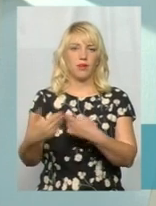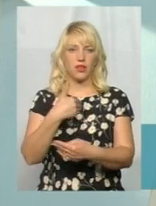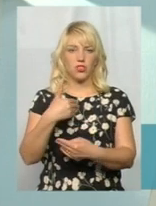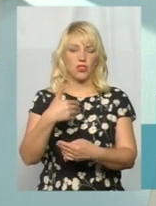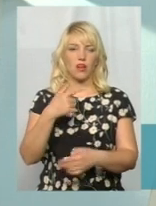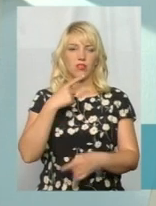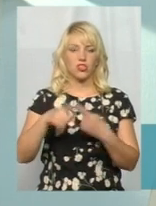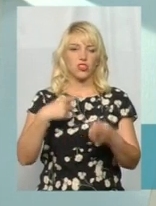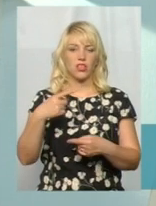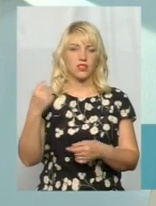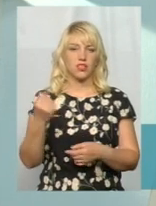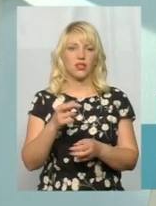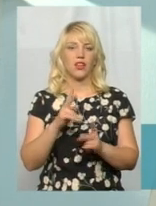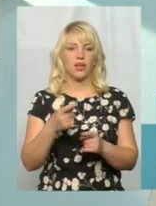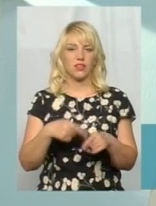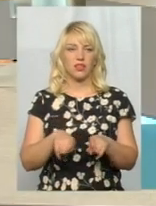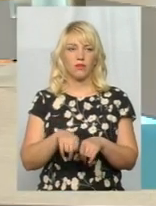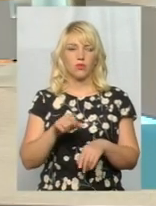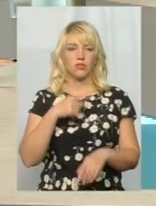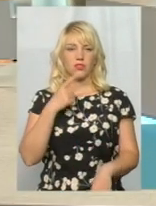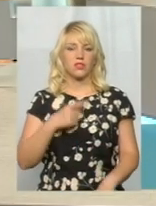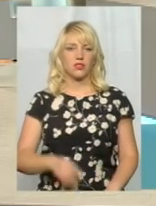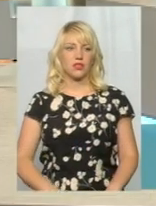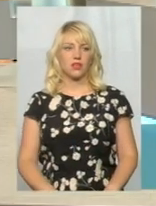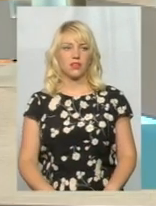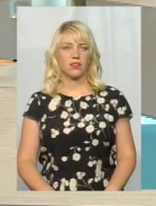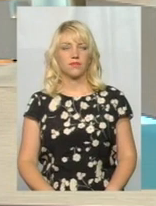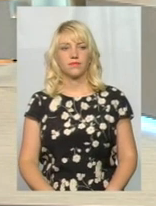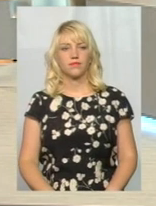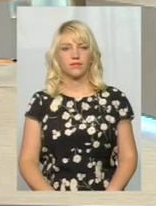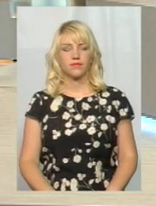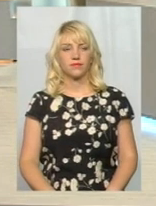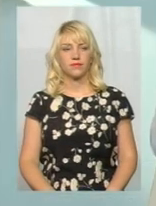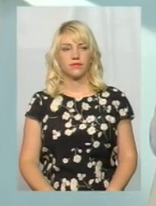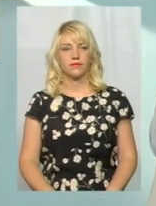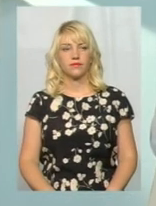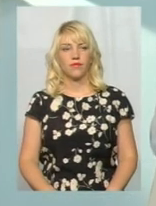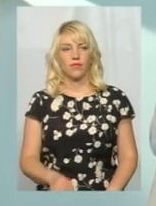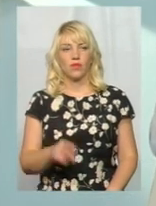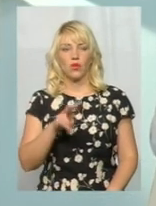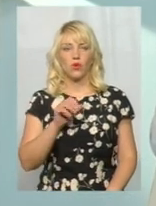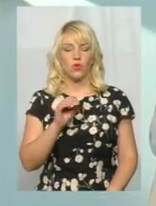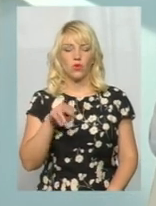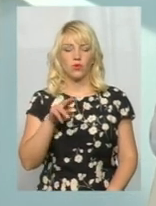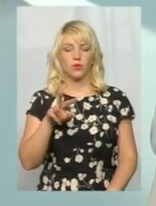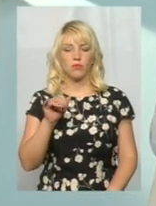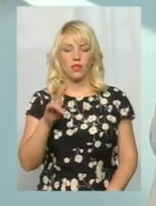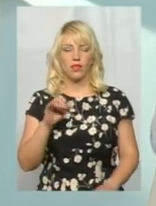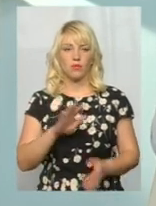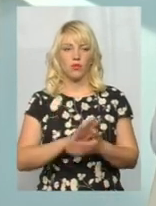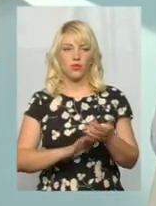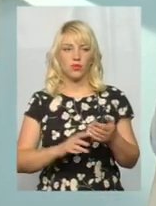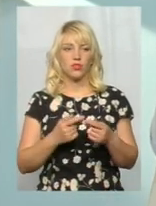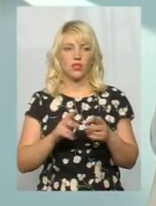можуть таке прокоментувати? Дякуємо, зрозуміли. Фактично те, про що ви Пані Людмила просто продовжує свій